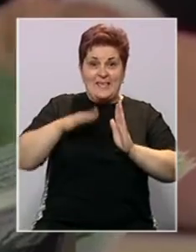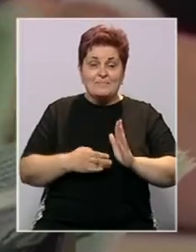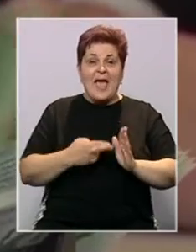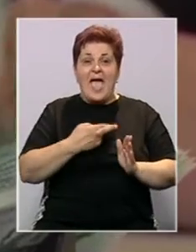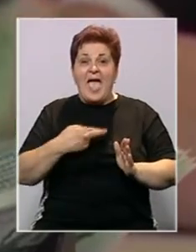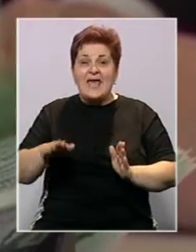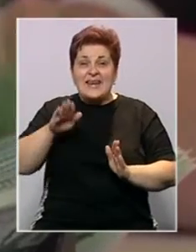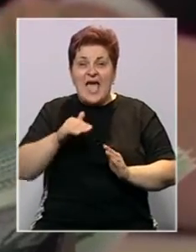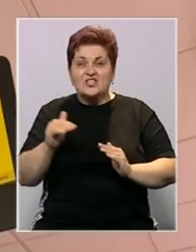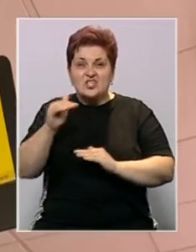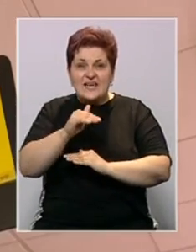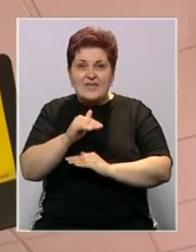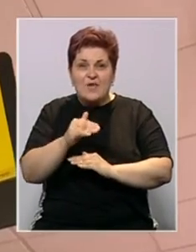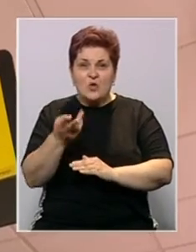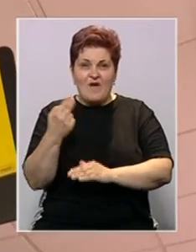Može